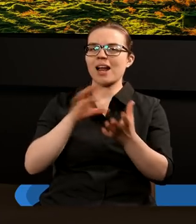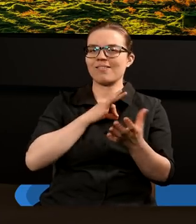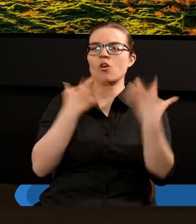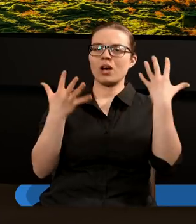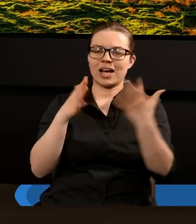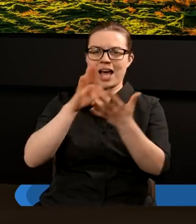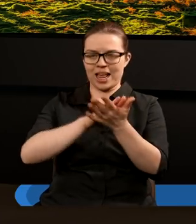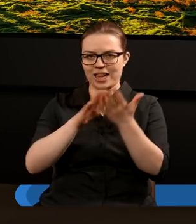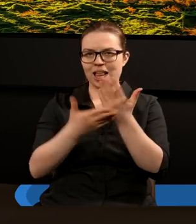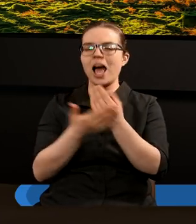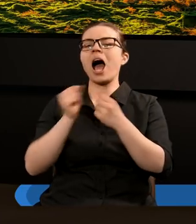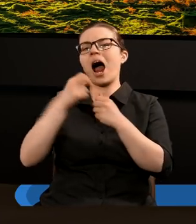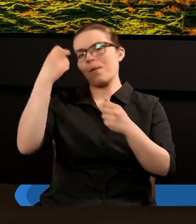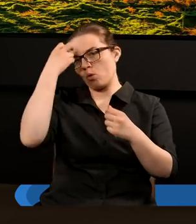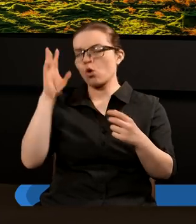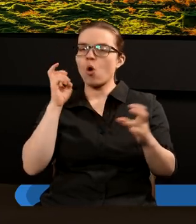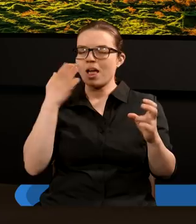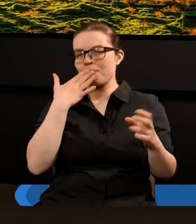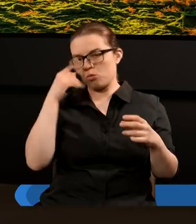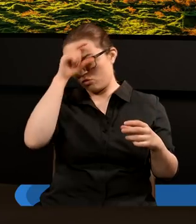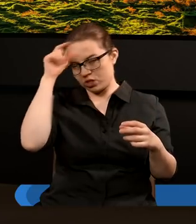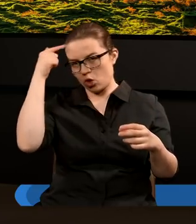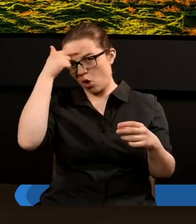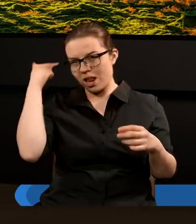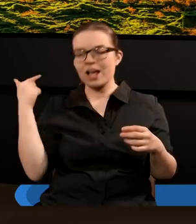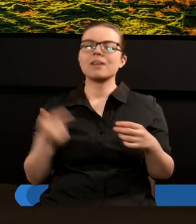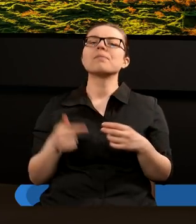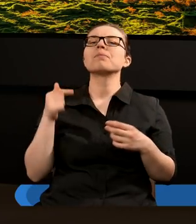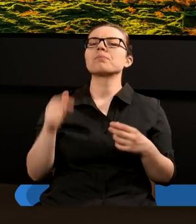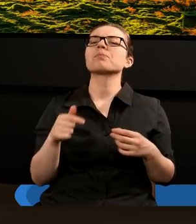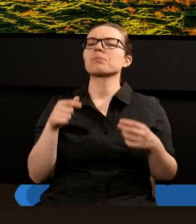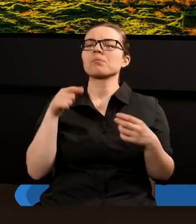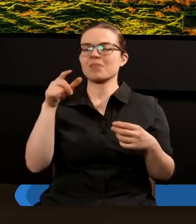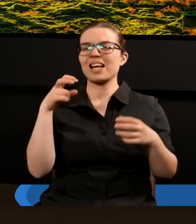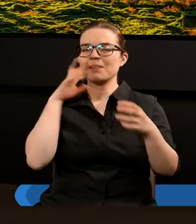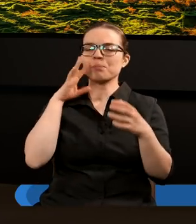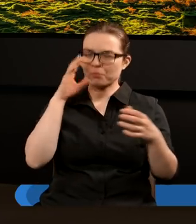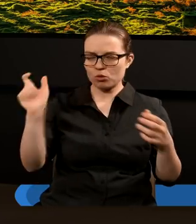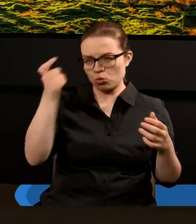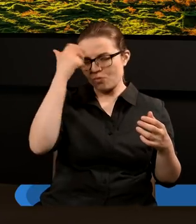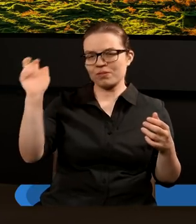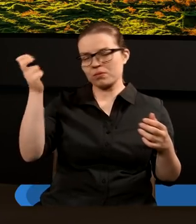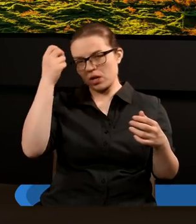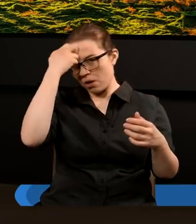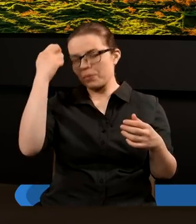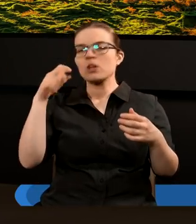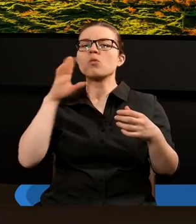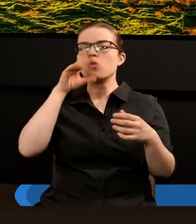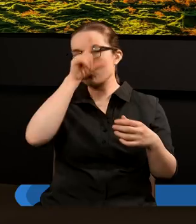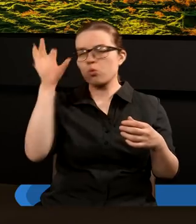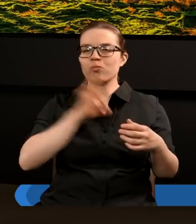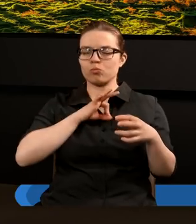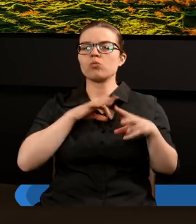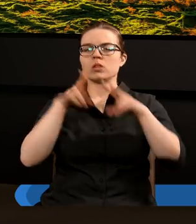na swoim czole i widzimy, że o ile oczywiście tutaj Bóg chce opieczętować swój lud, to właśnie bestia